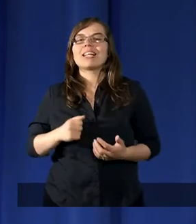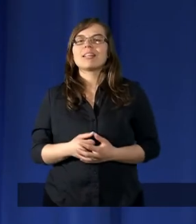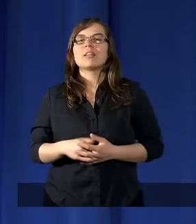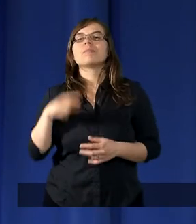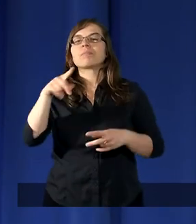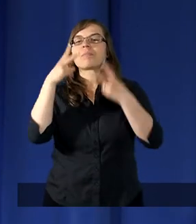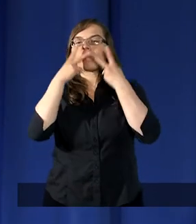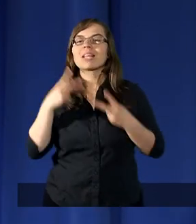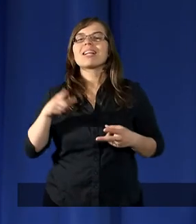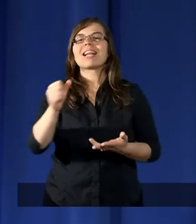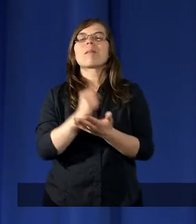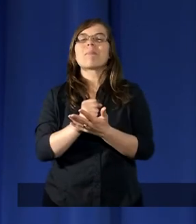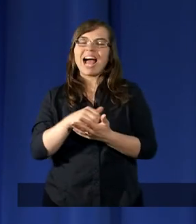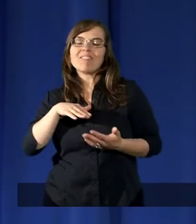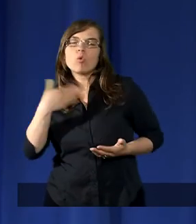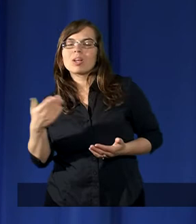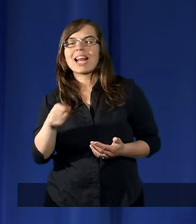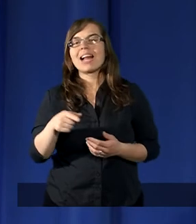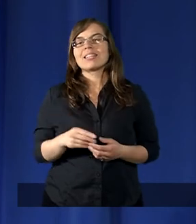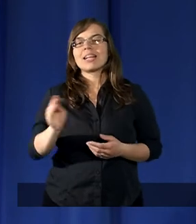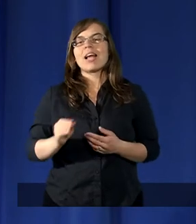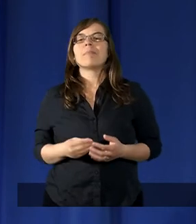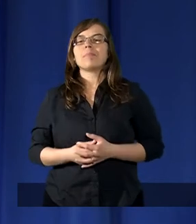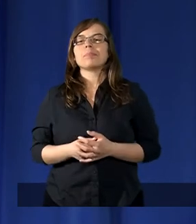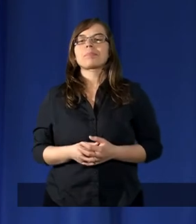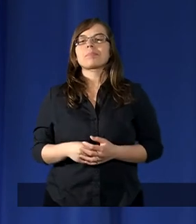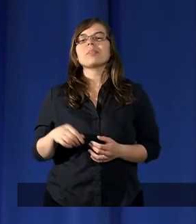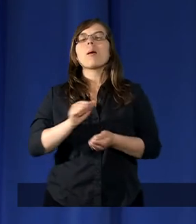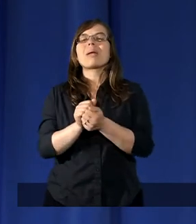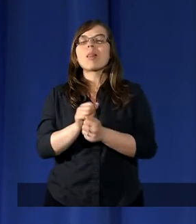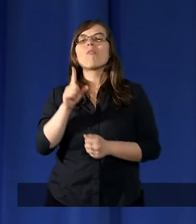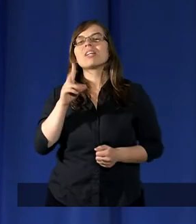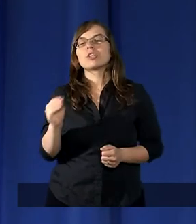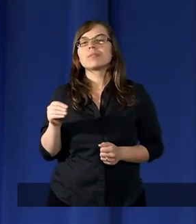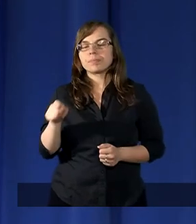sprawozmawiania, sprawozdaniu, a mianowicie, że